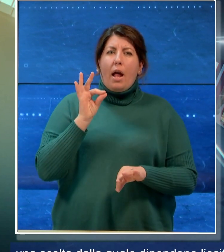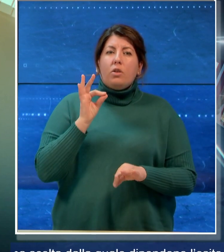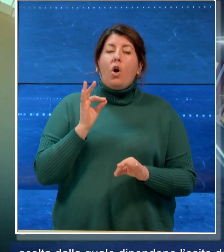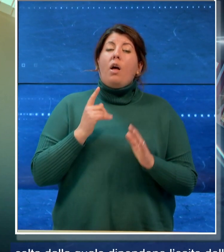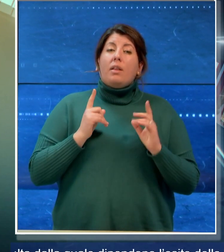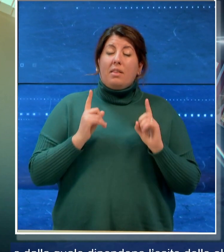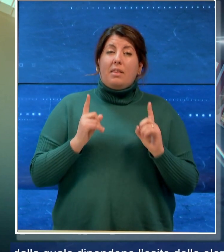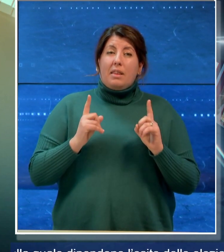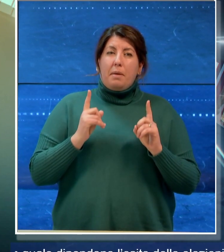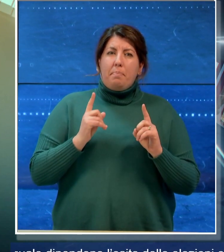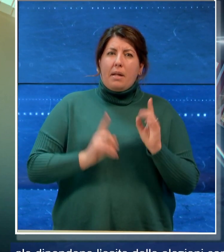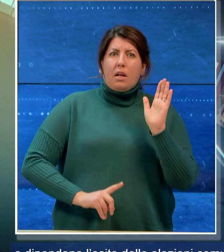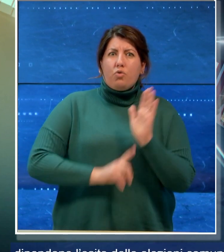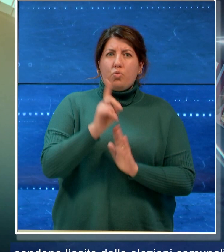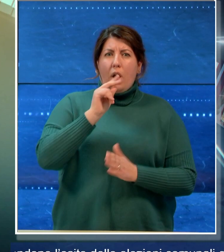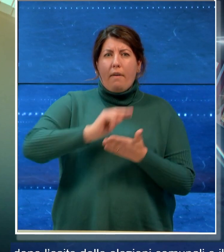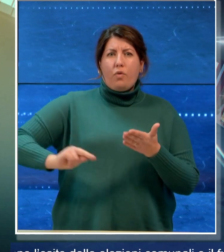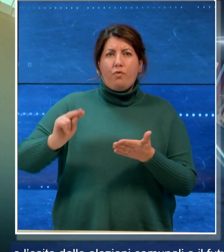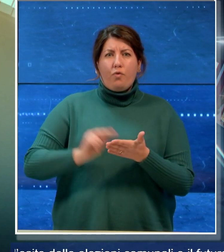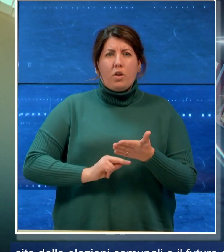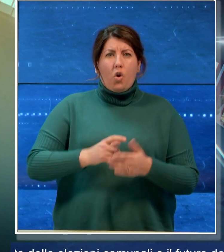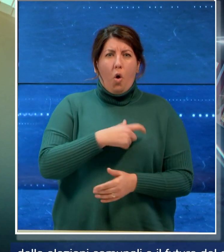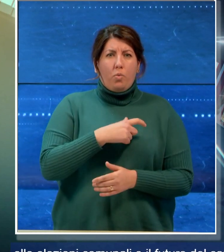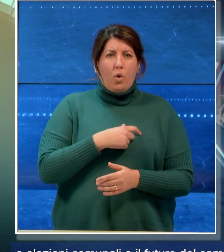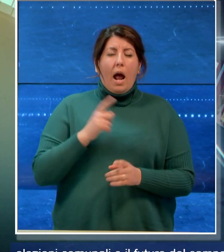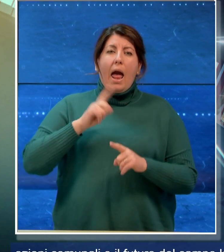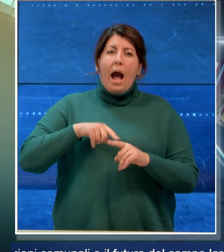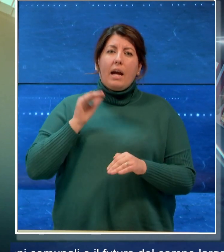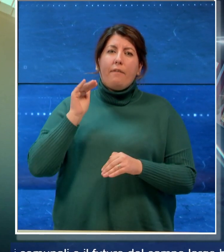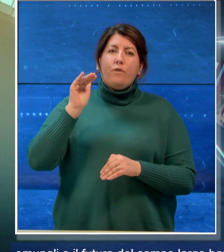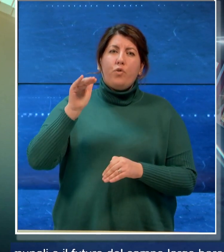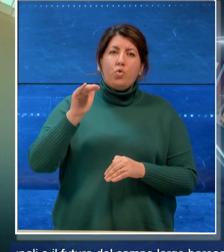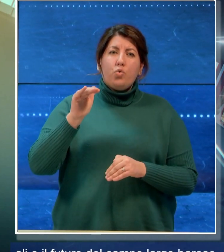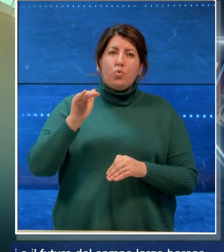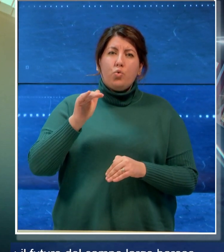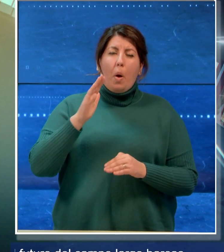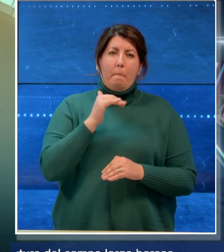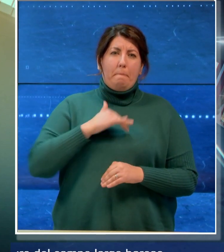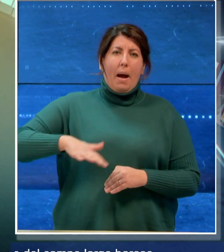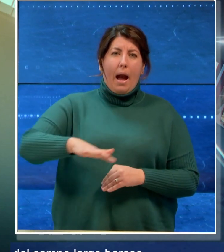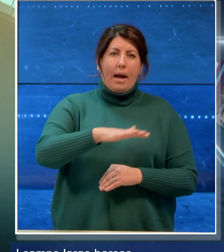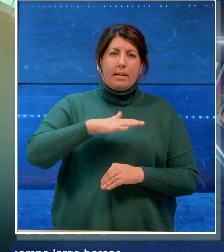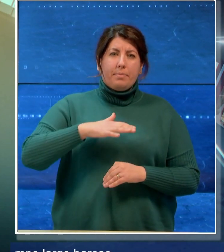delle elezioni comunali e il futuro del campo largo barese